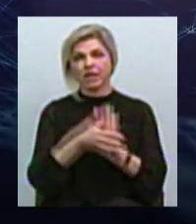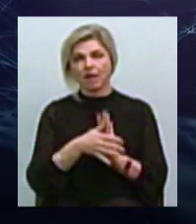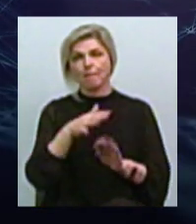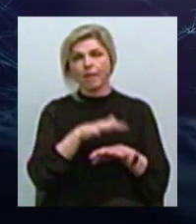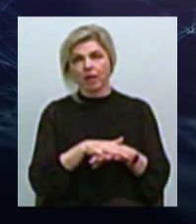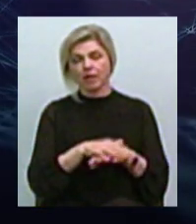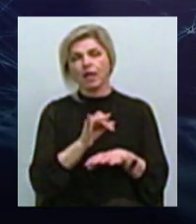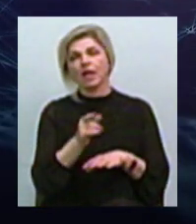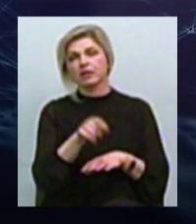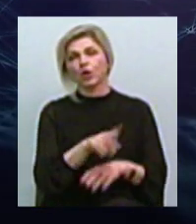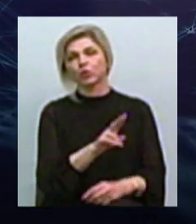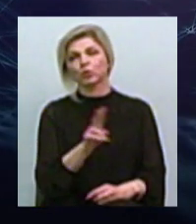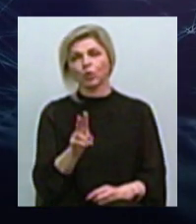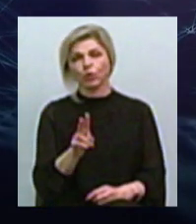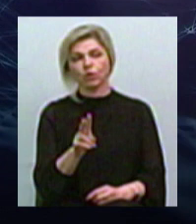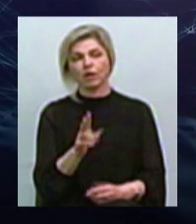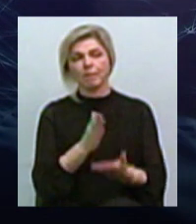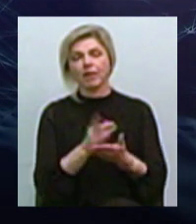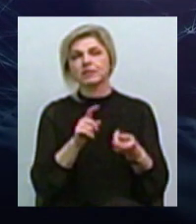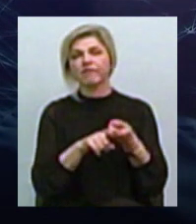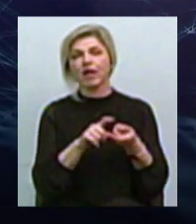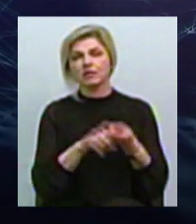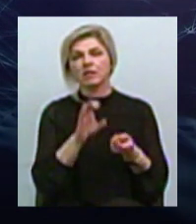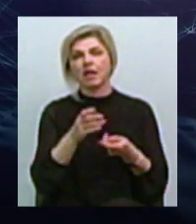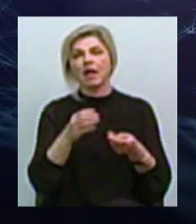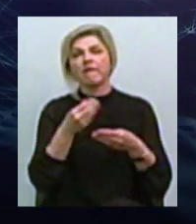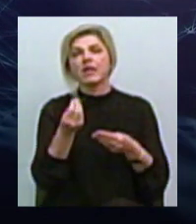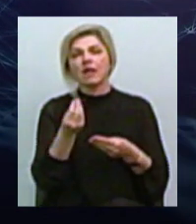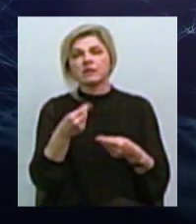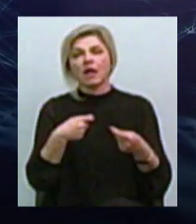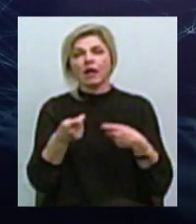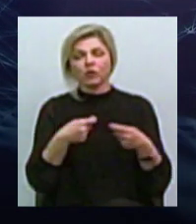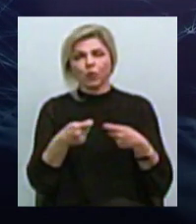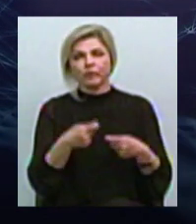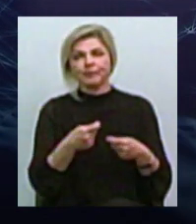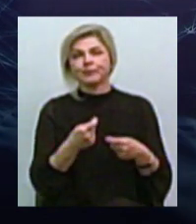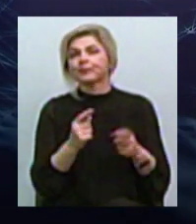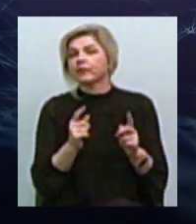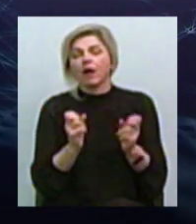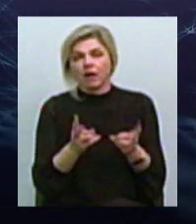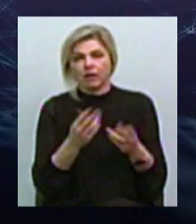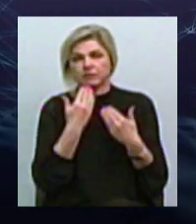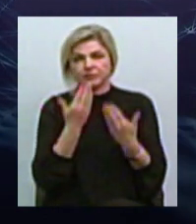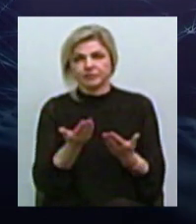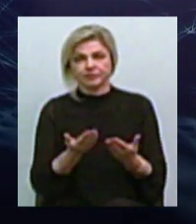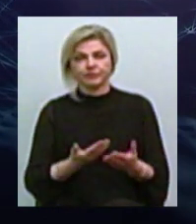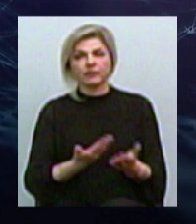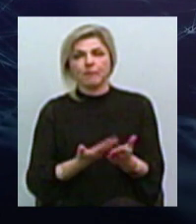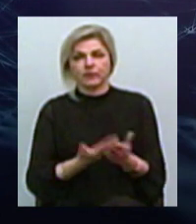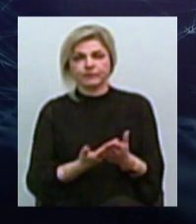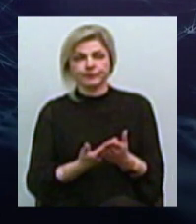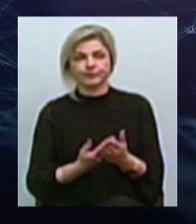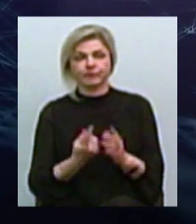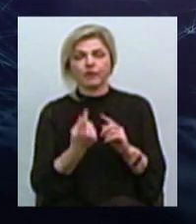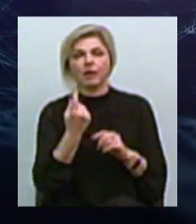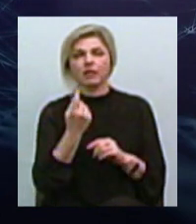тих, хто має стосунок до фінансового ринку По-першу, скажімо так, почнемо